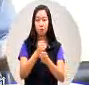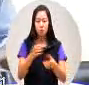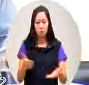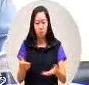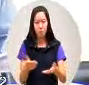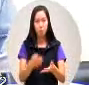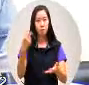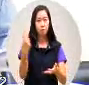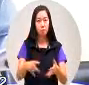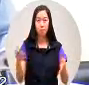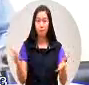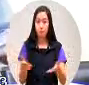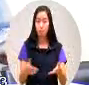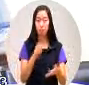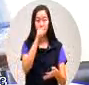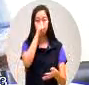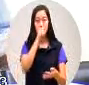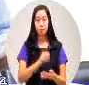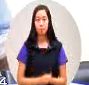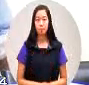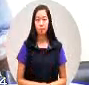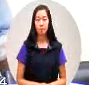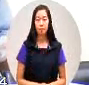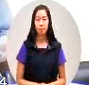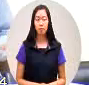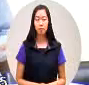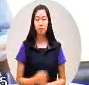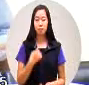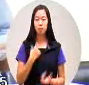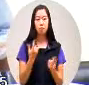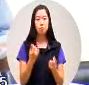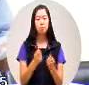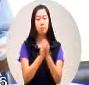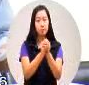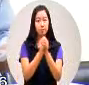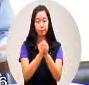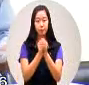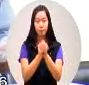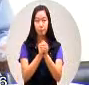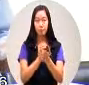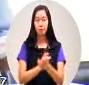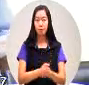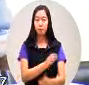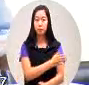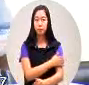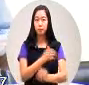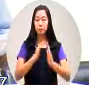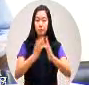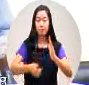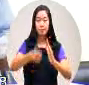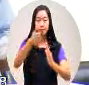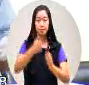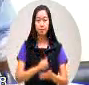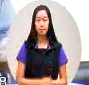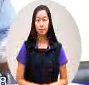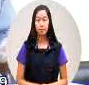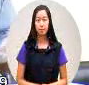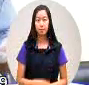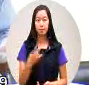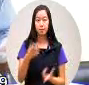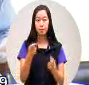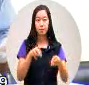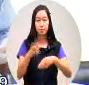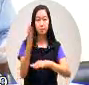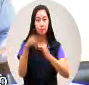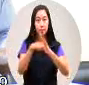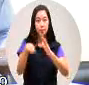建好所以这个我要拜托我们的陈级市长在行政